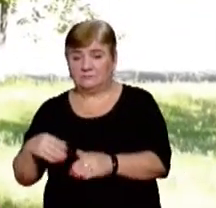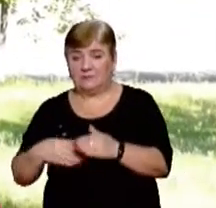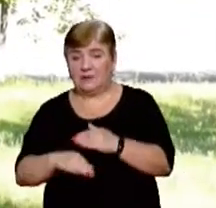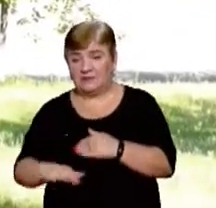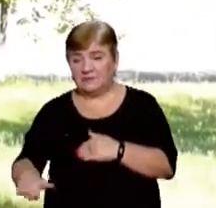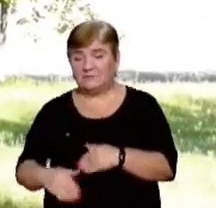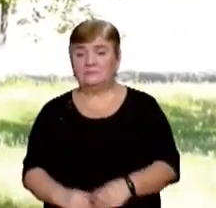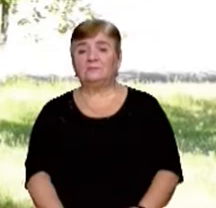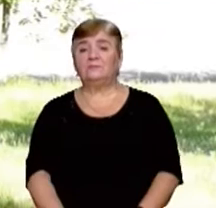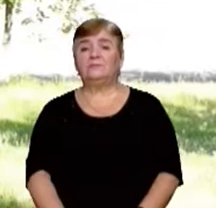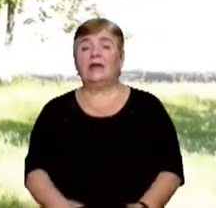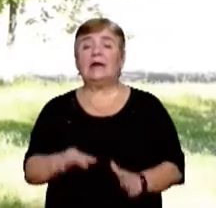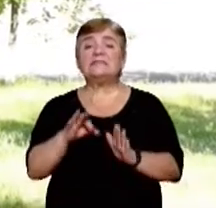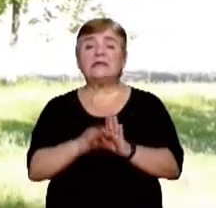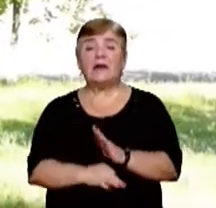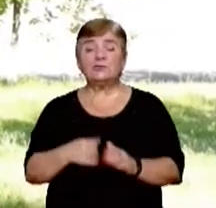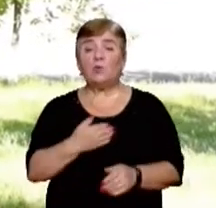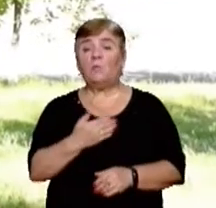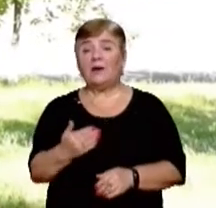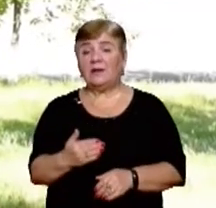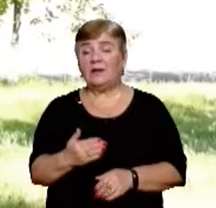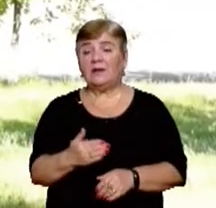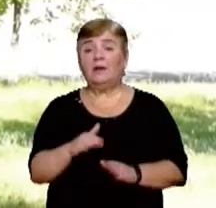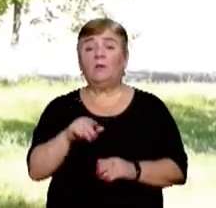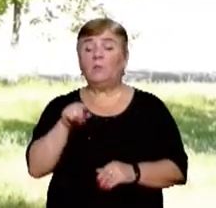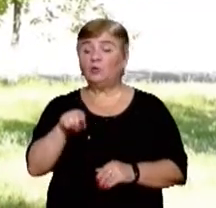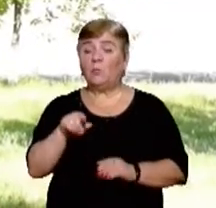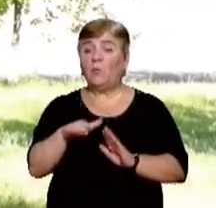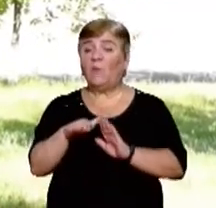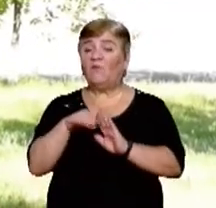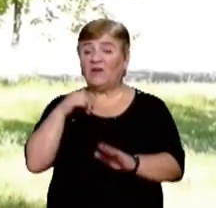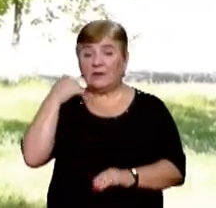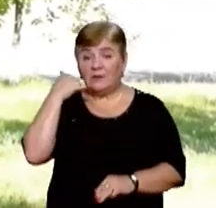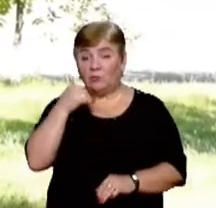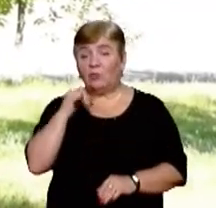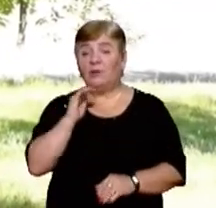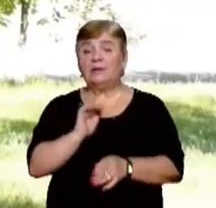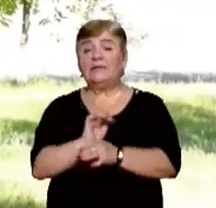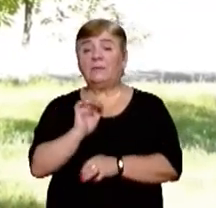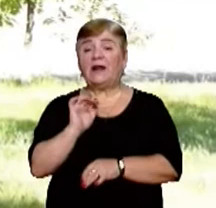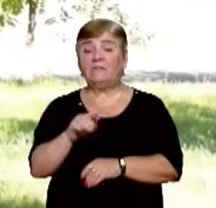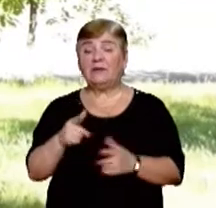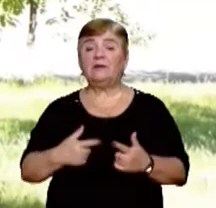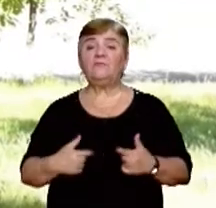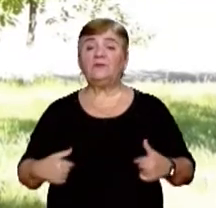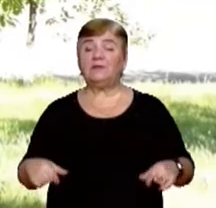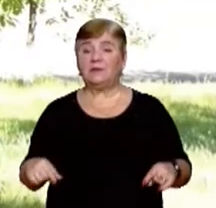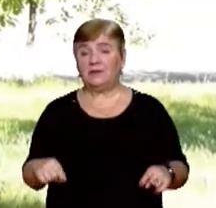Зразу ж по цьому виклику було направлено відділення